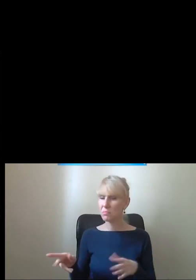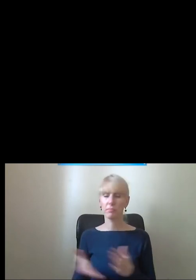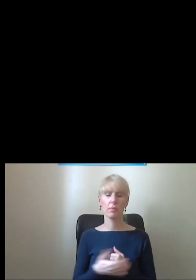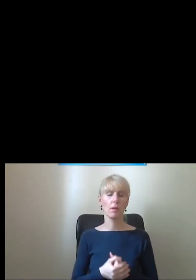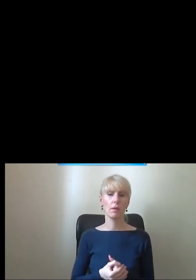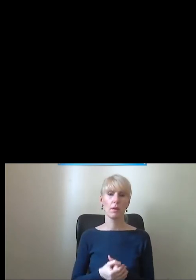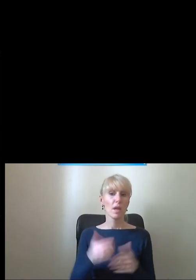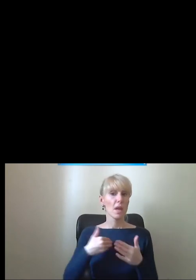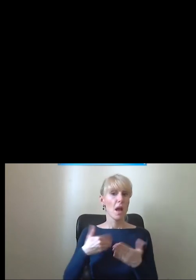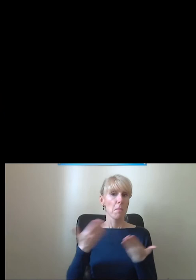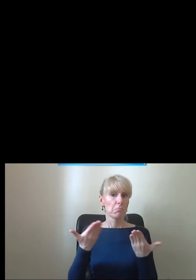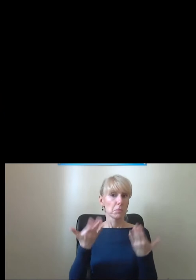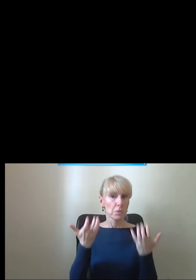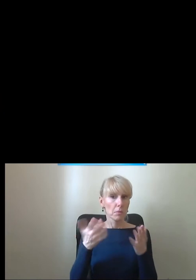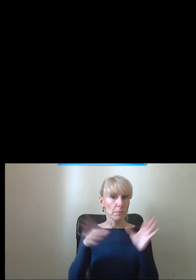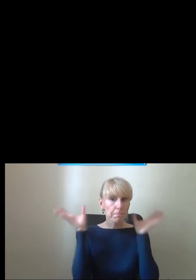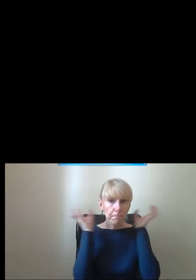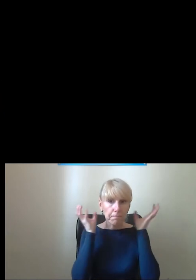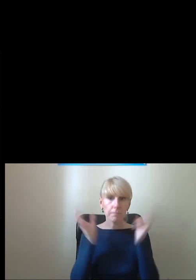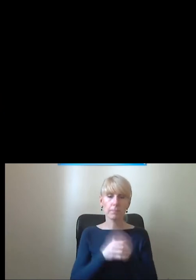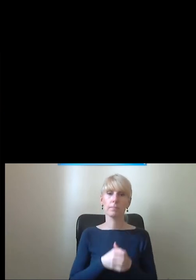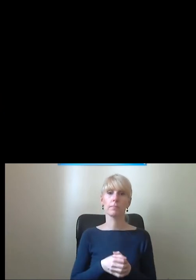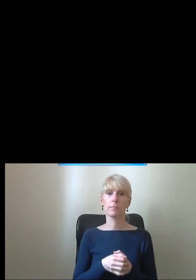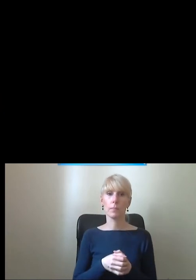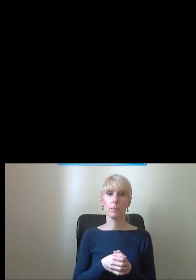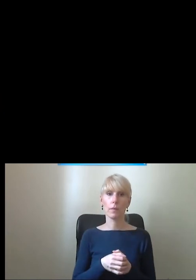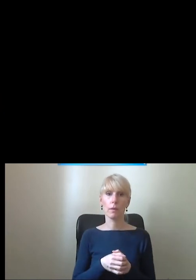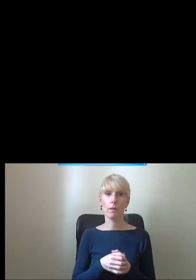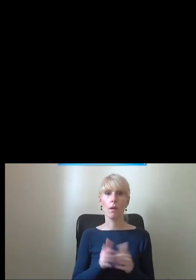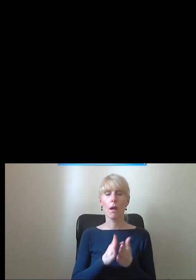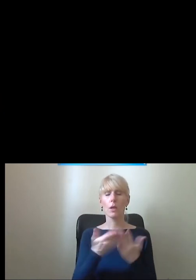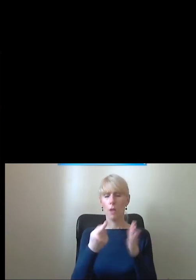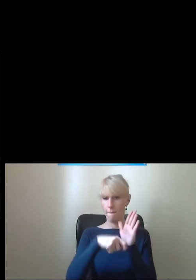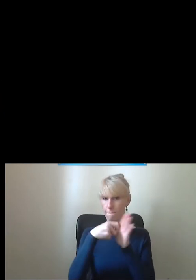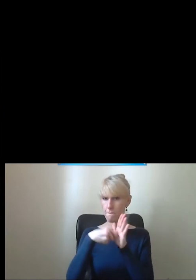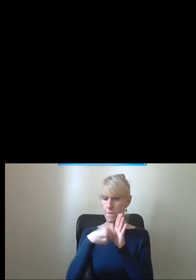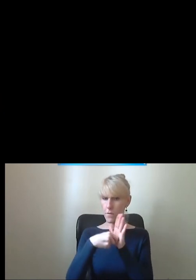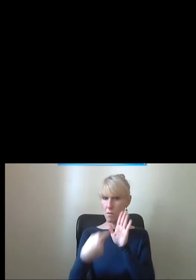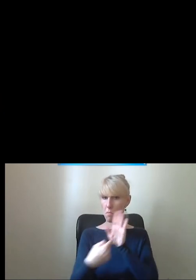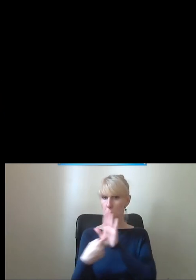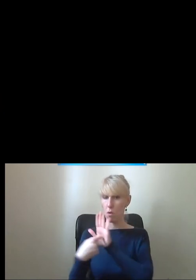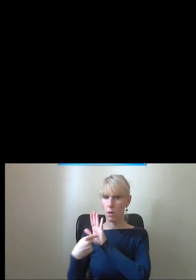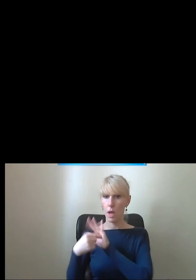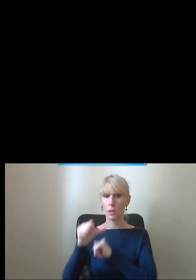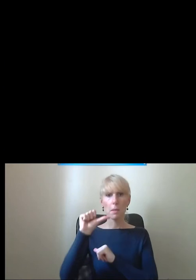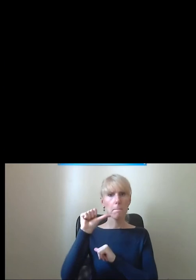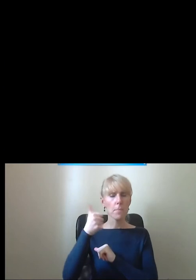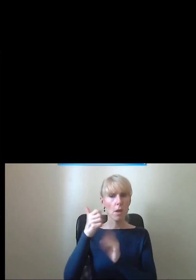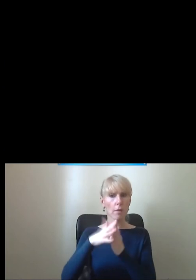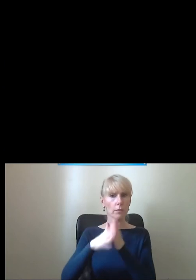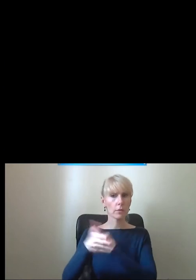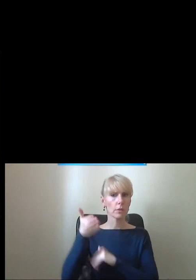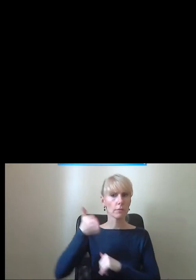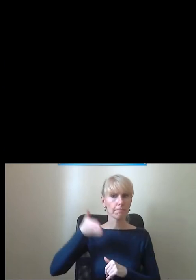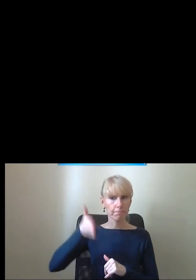I może zacznijmy od tego, że ja pokażę film z podróży pociągiem, pierwszej mojej podróży pociągiem, odkąd jeżdżę na wózkach, żeby była